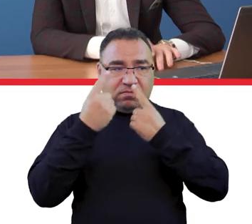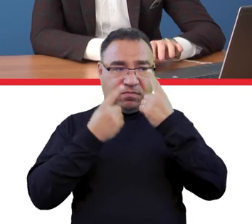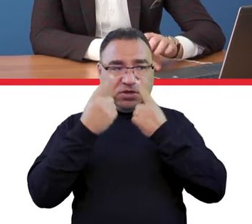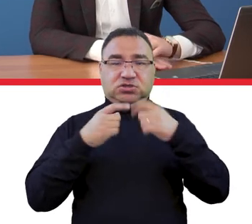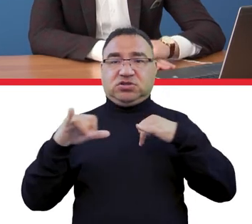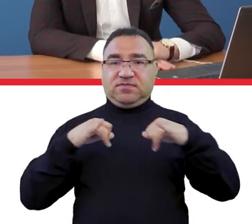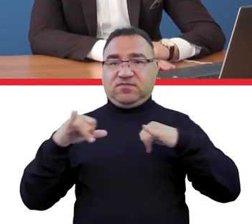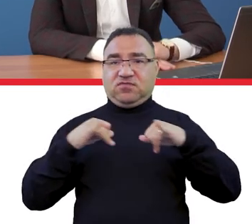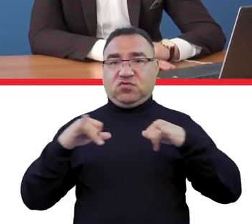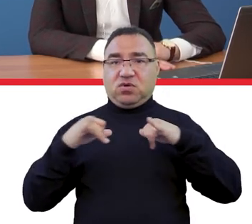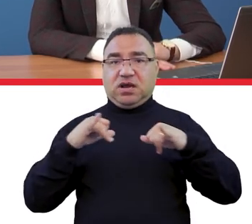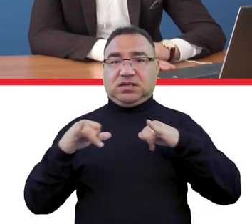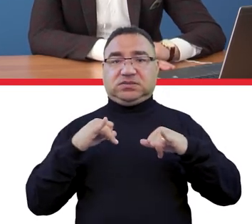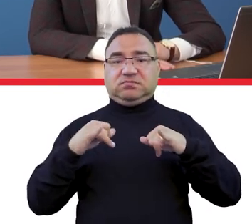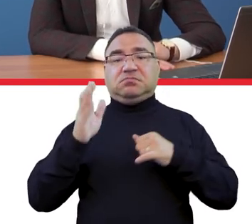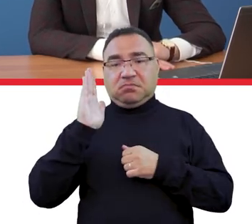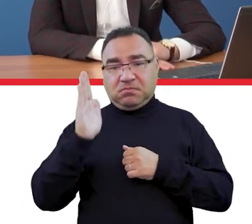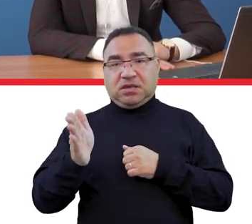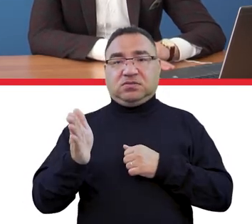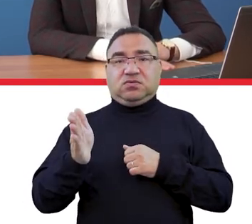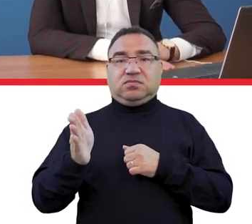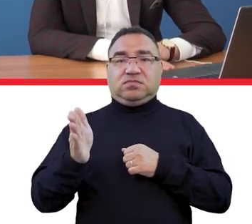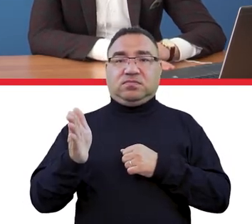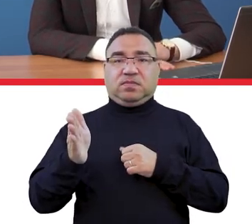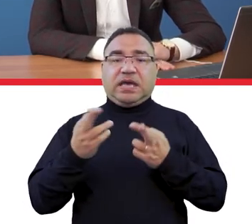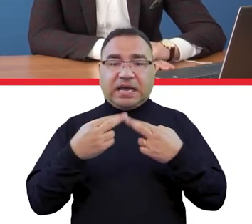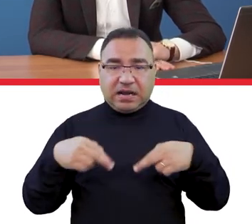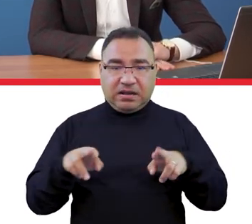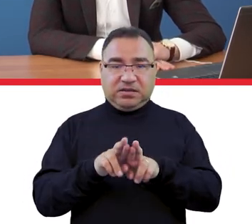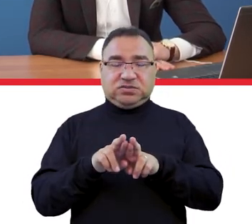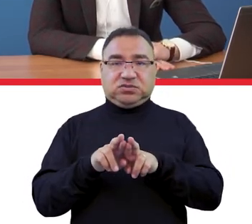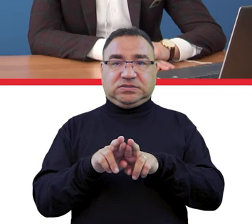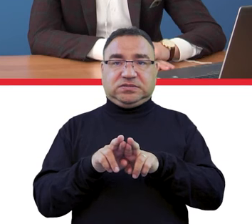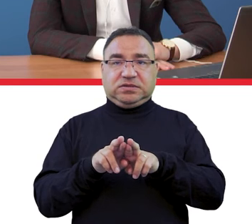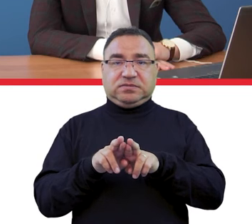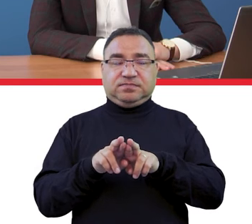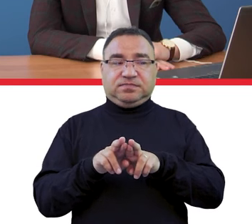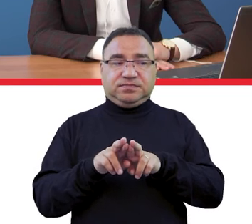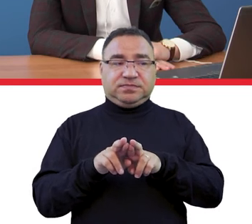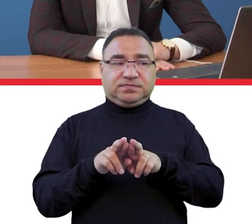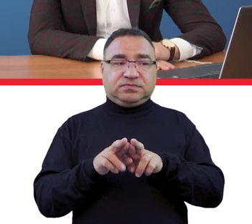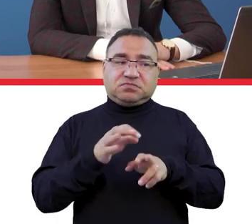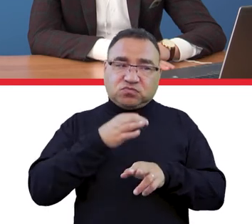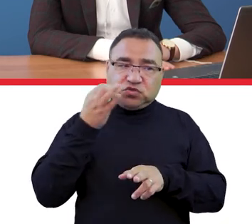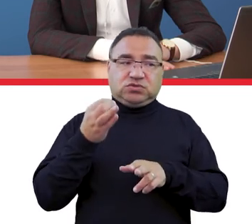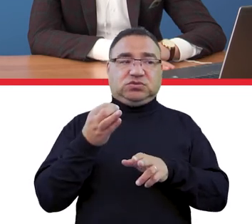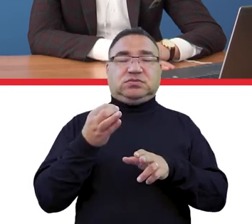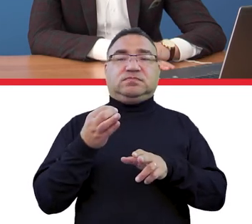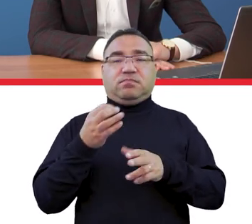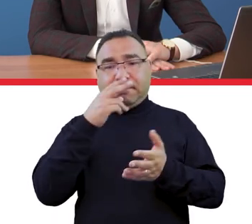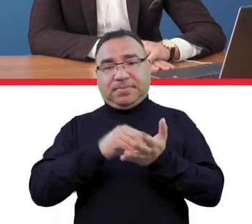władze uczelni będą realizowały jak najszerzej ten wymiar